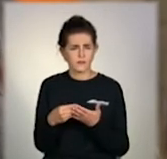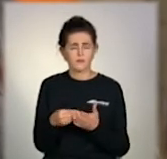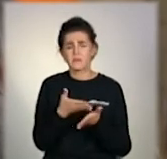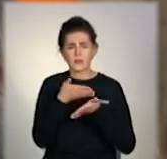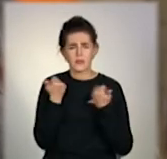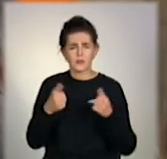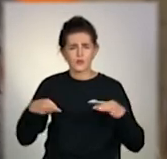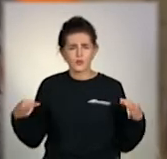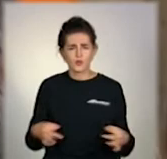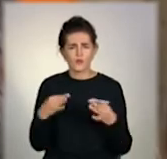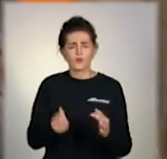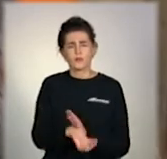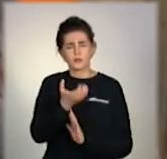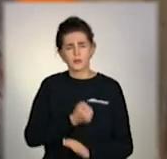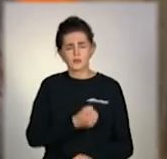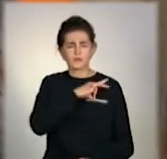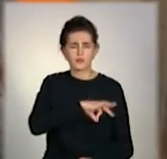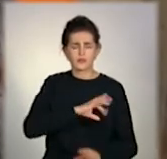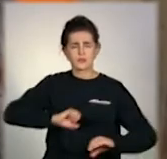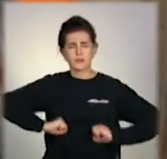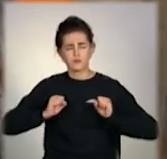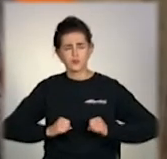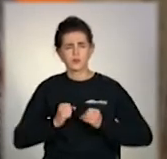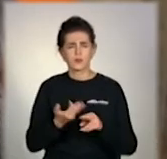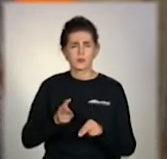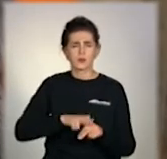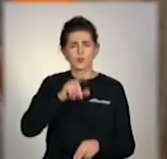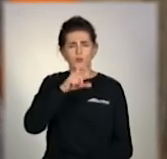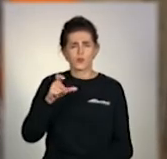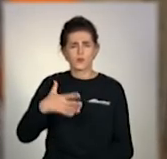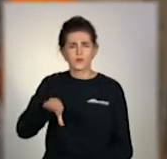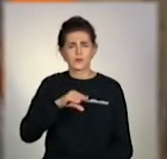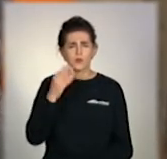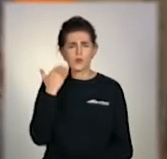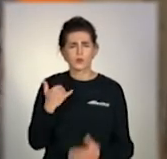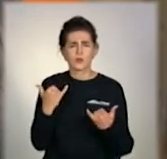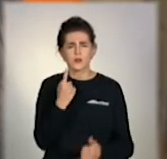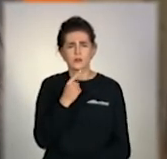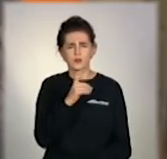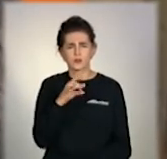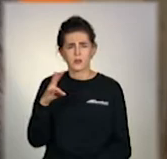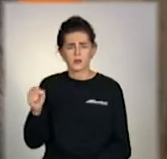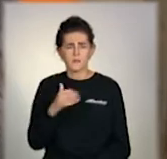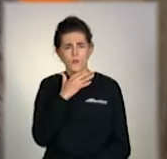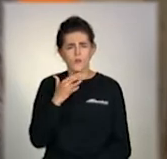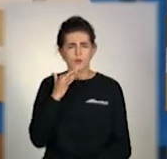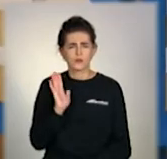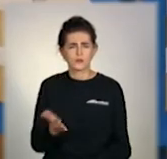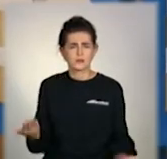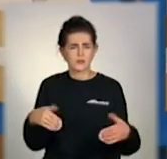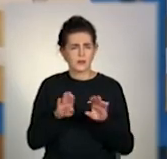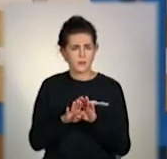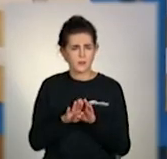Ні доходу, ні способності. Я так розумію, що люди навіть після красної зони, мабуть, багато закройться.